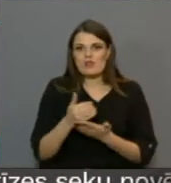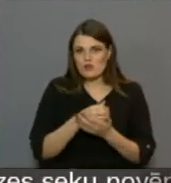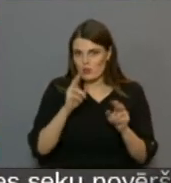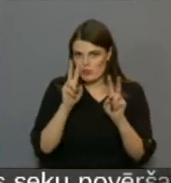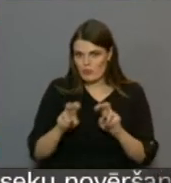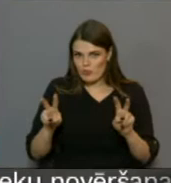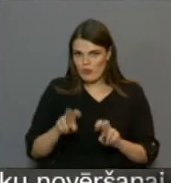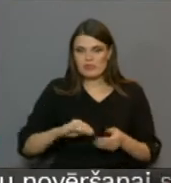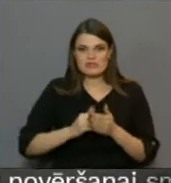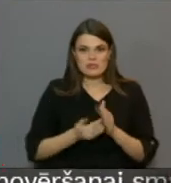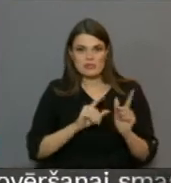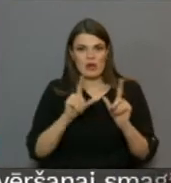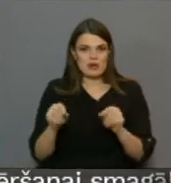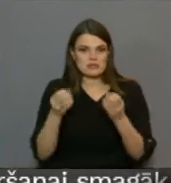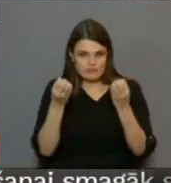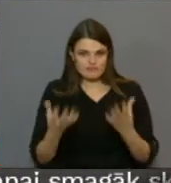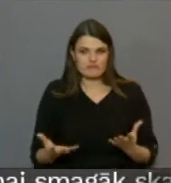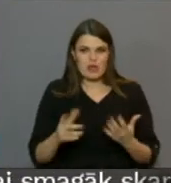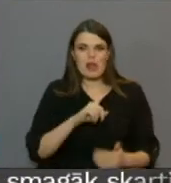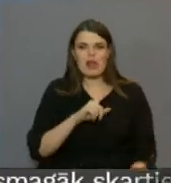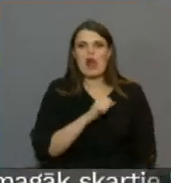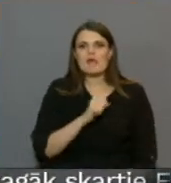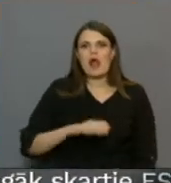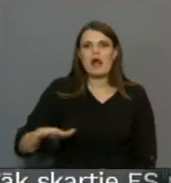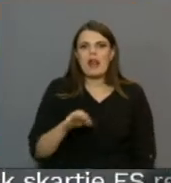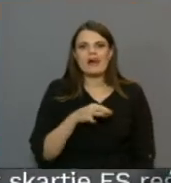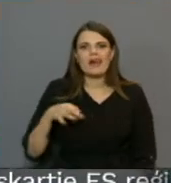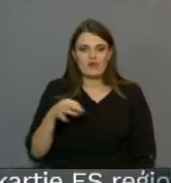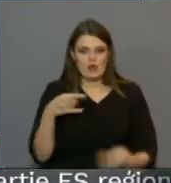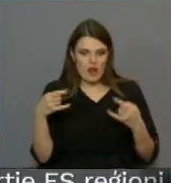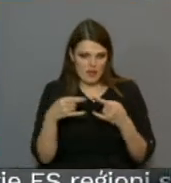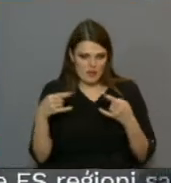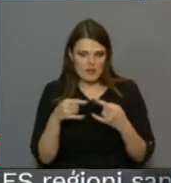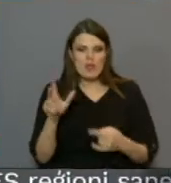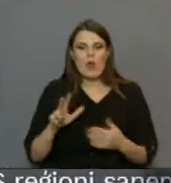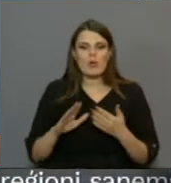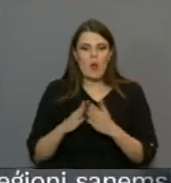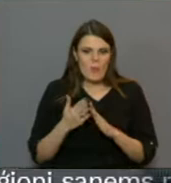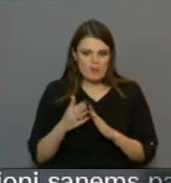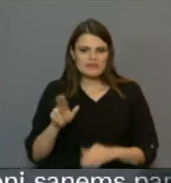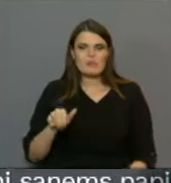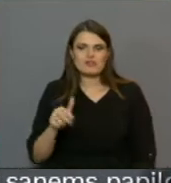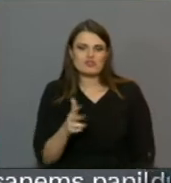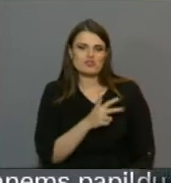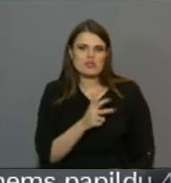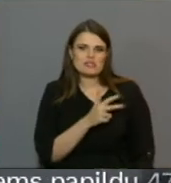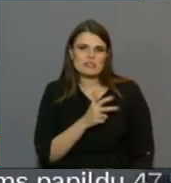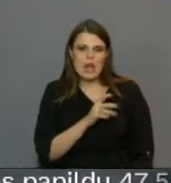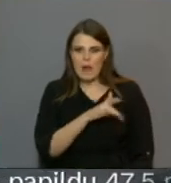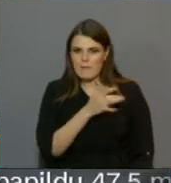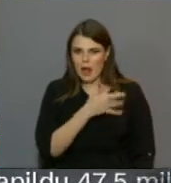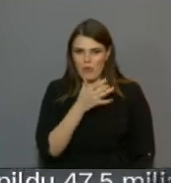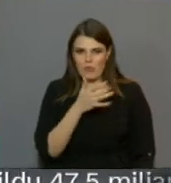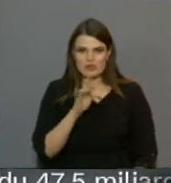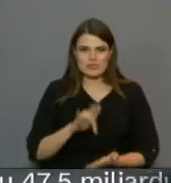Situācija skaidro LRT+. Daugavpils pensionāra sociālās apkalpošanas centra vadītāja Valentīna Ploņa